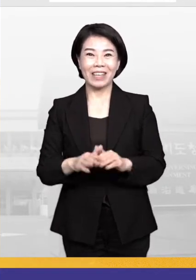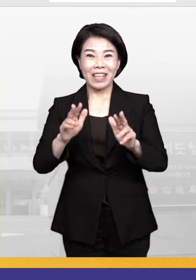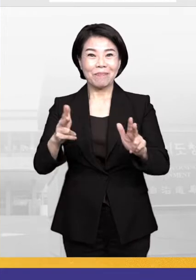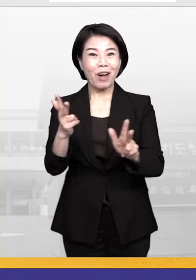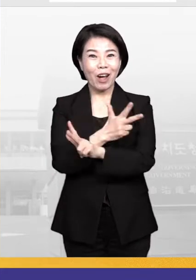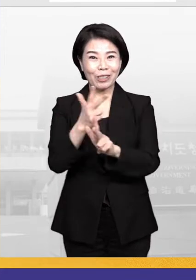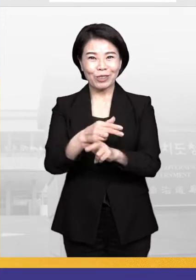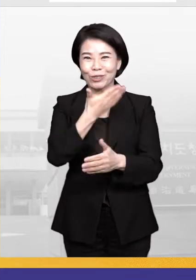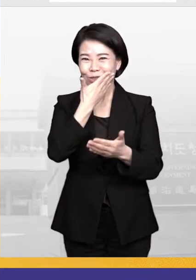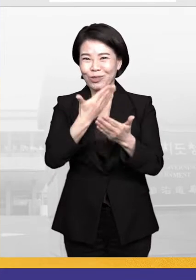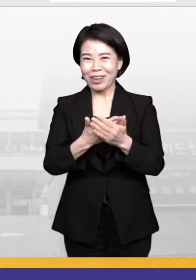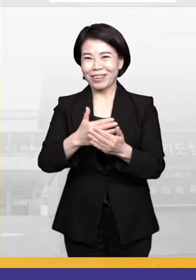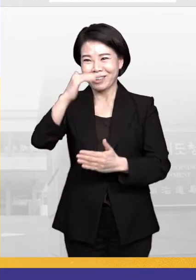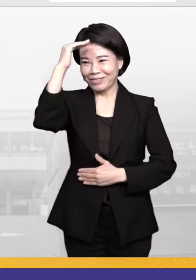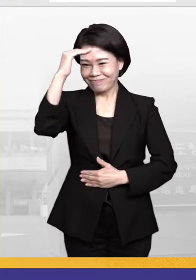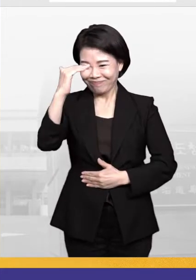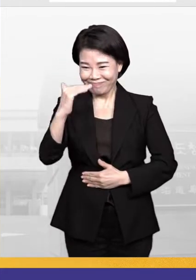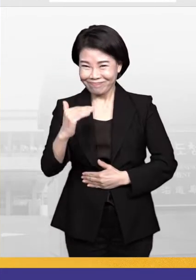해시태그입니다.